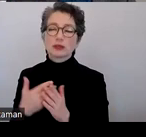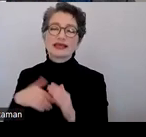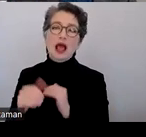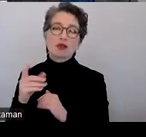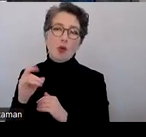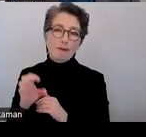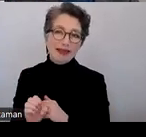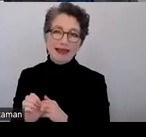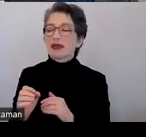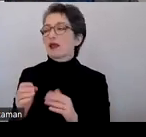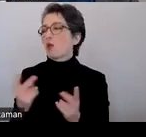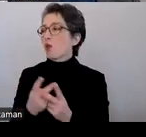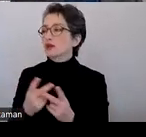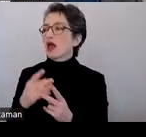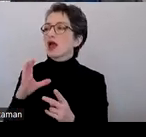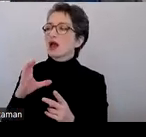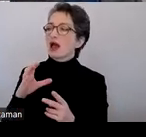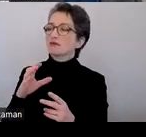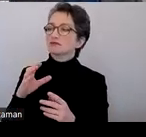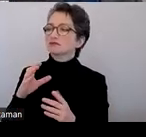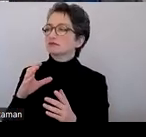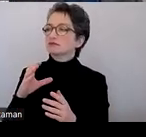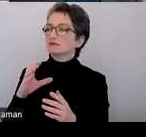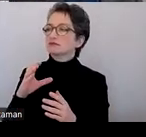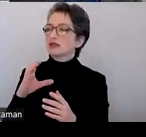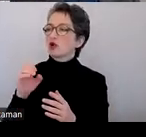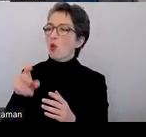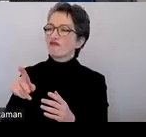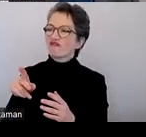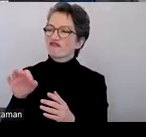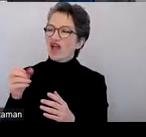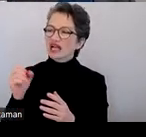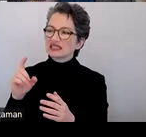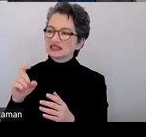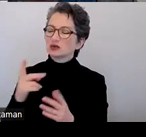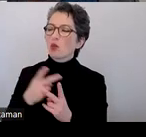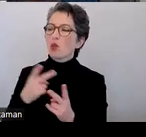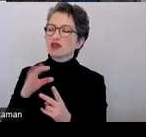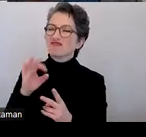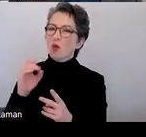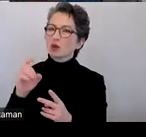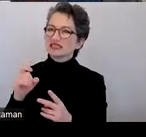Foxit oder Kofax. Muss man aber aufpassen, die prüfen nicht auf PDF-UA, sondern auf ihre eigenen